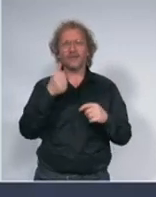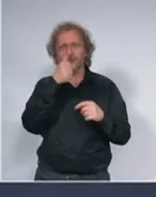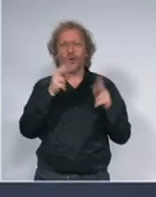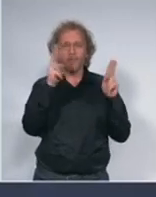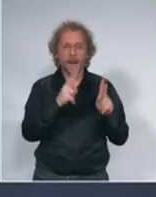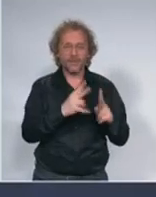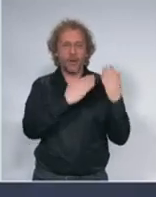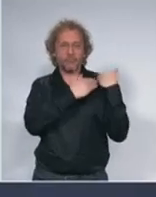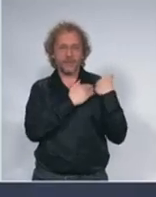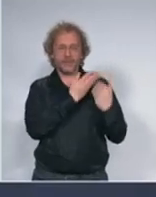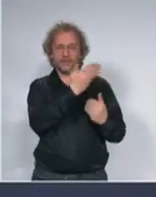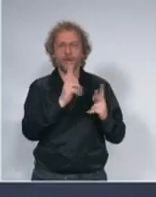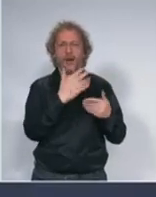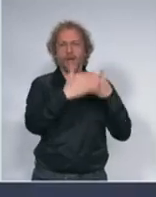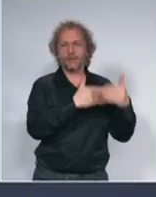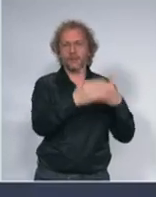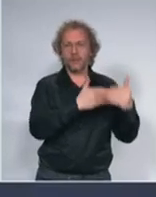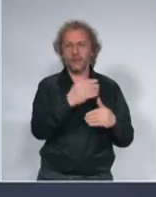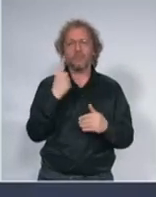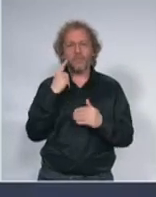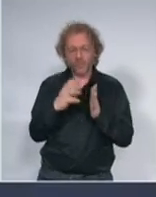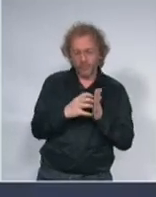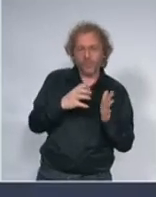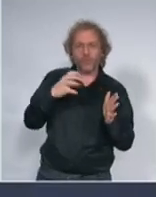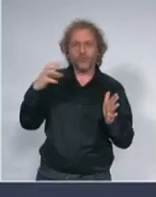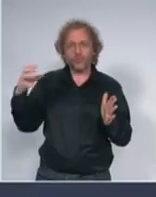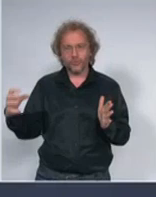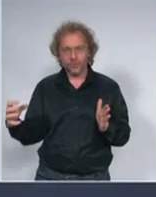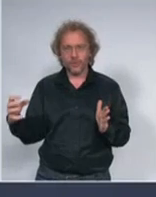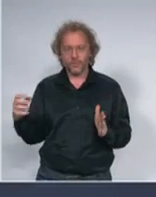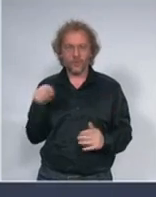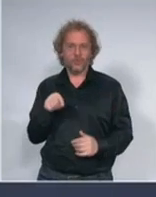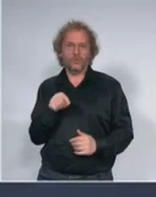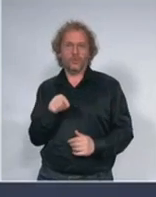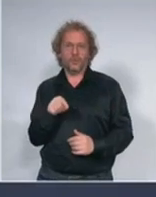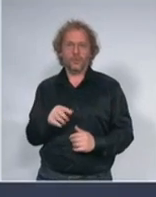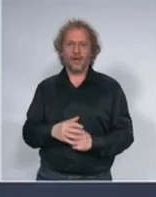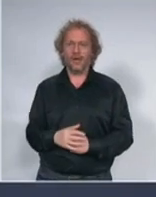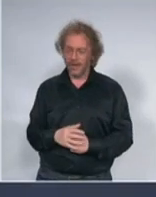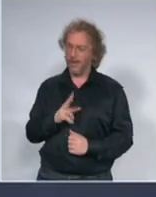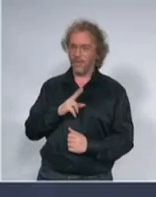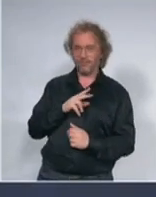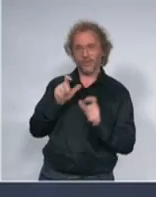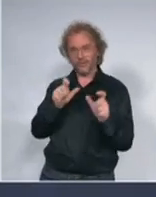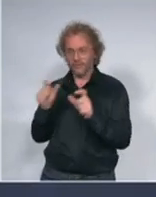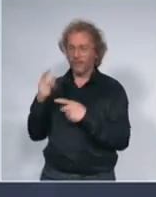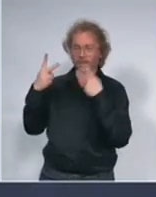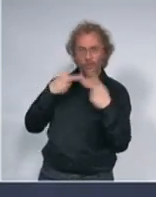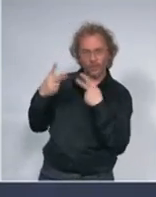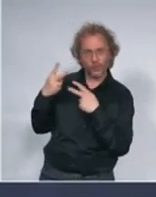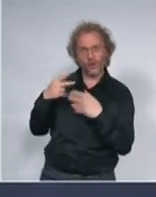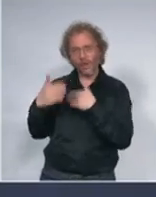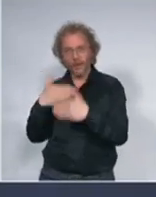ga pa da ga produržimo ali da praktično imamo jednu kontrolu i da naši zdravstveni